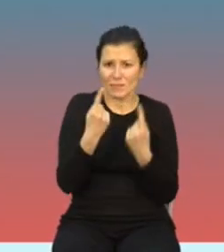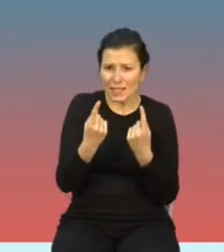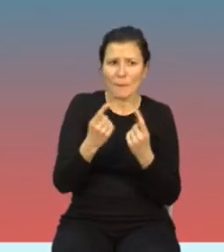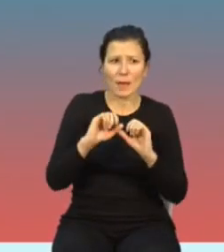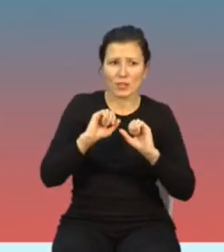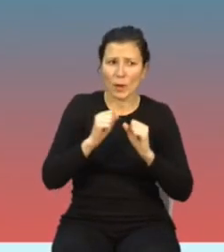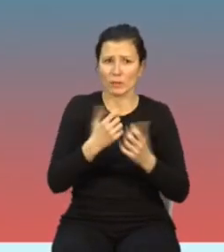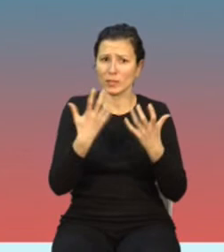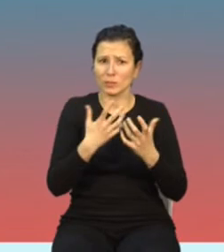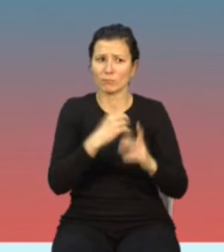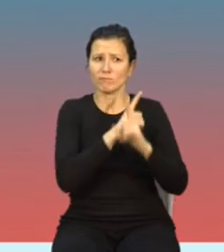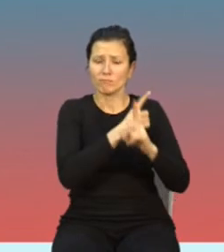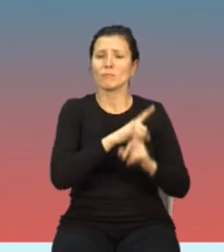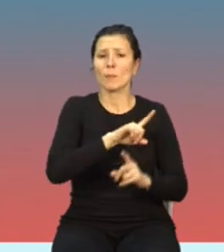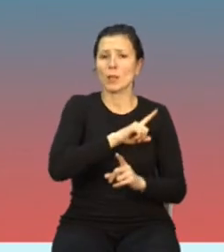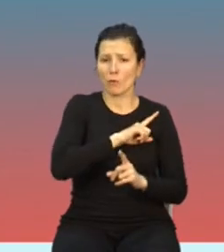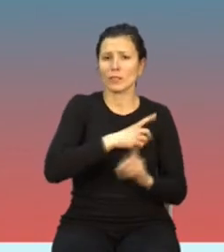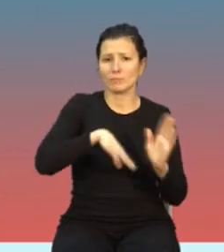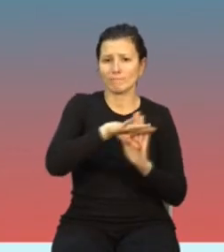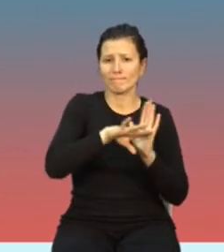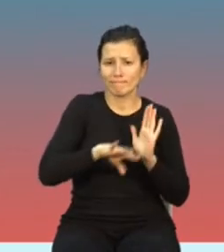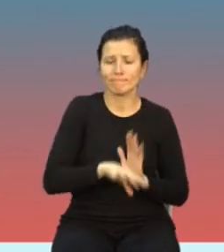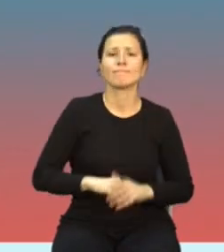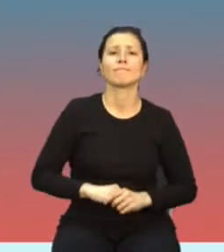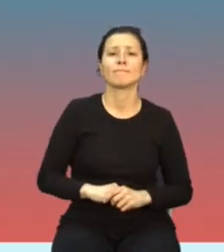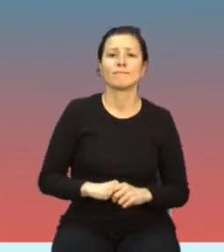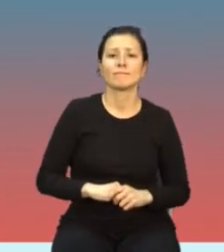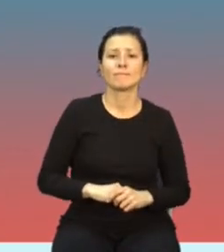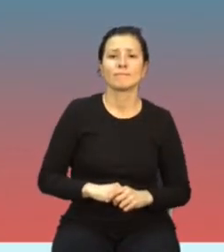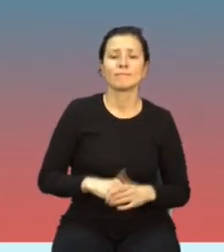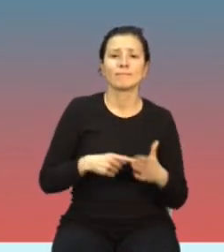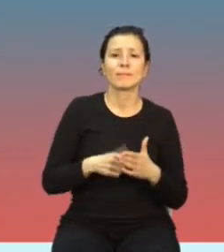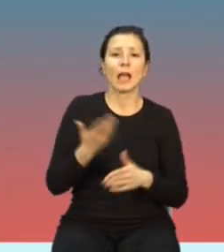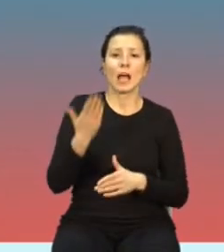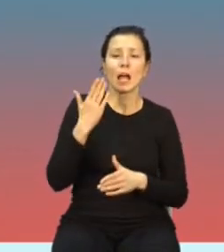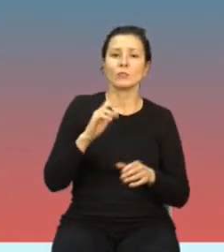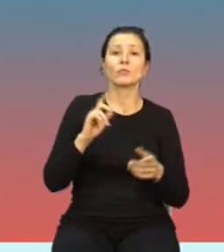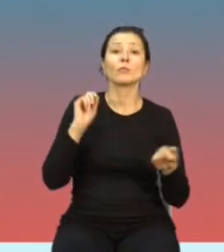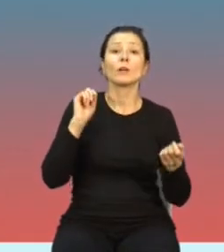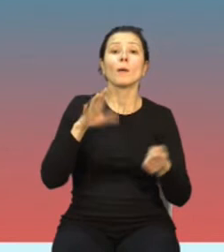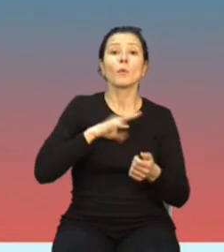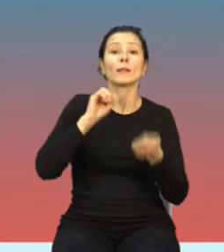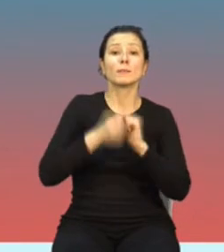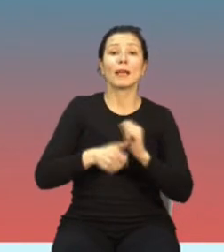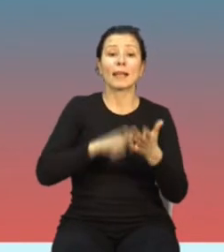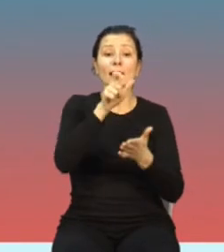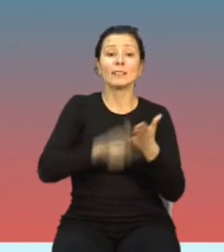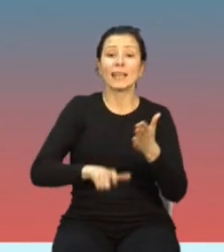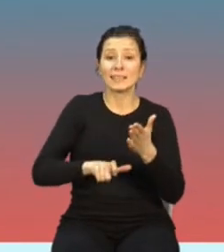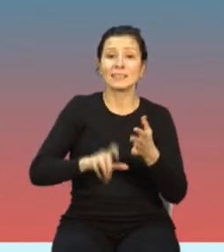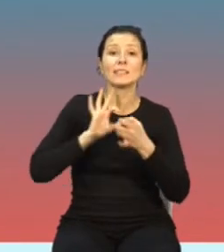zmieniliśmy nasze licencje dotyczące WIDMA,